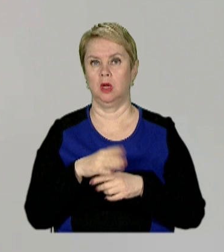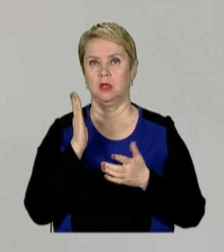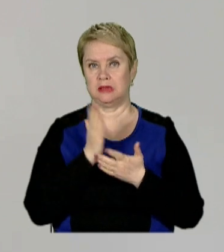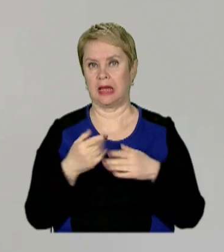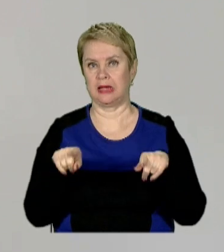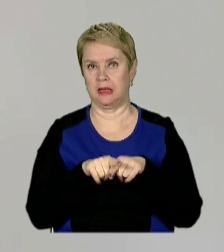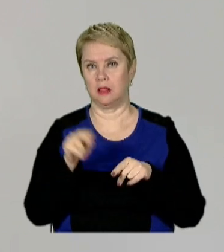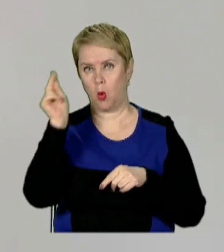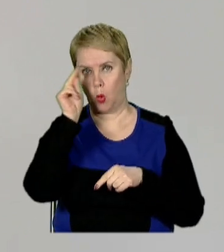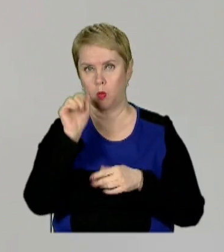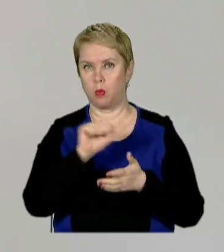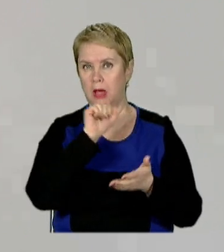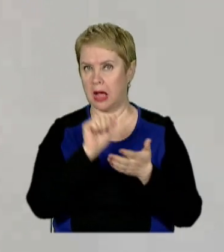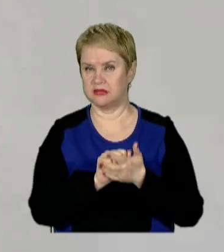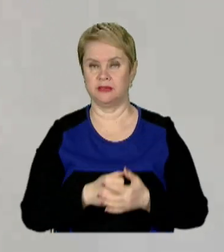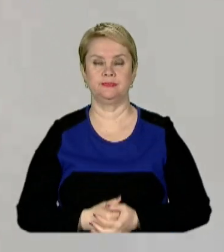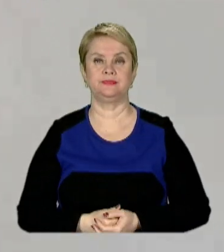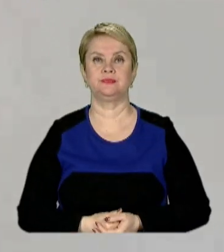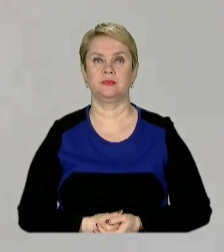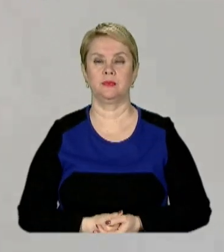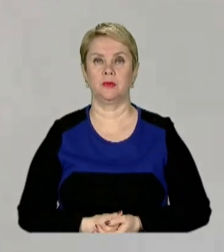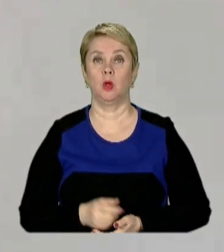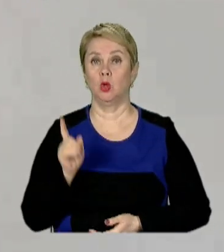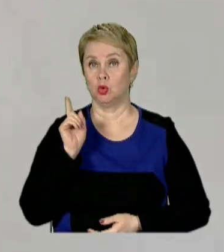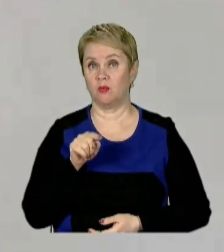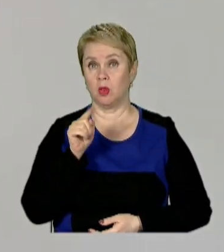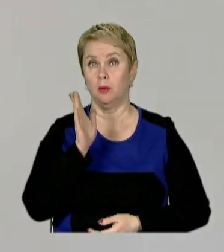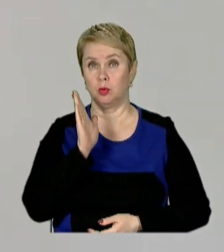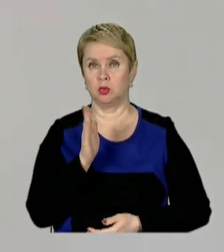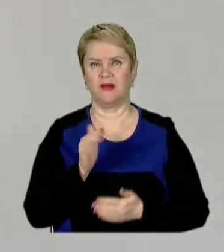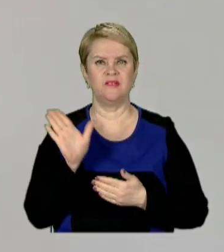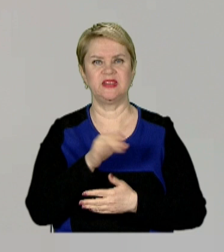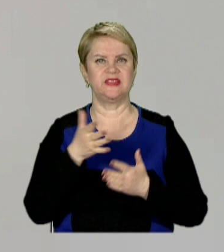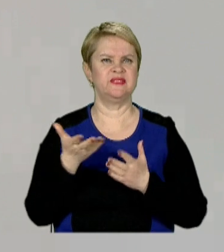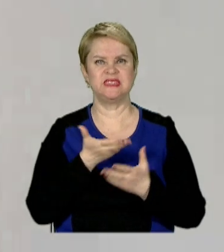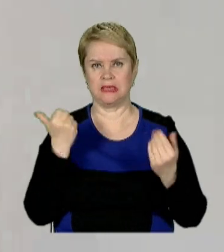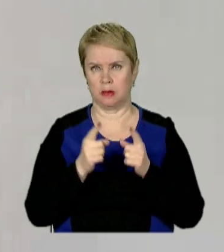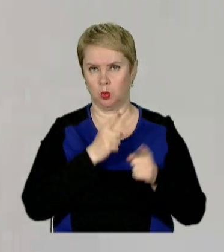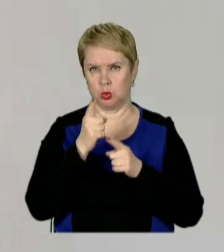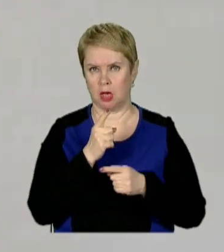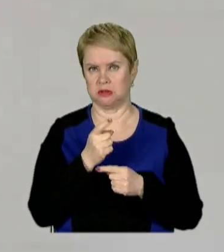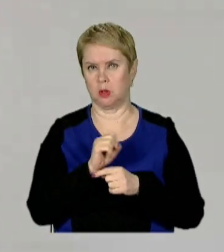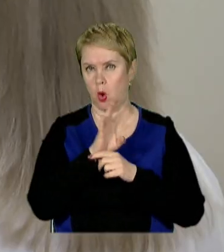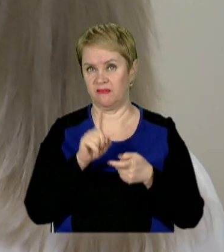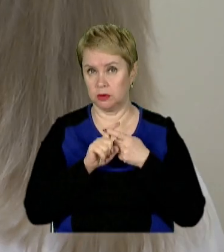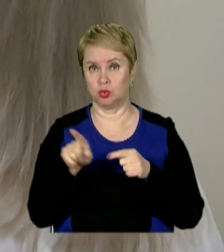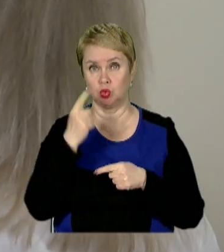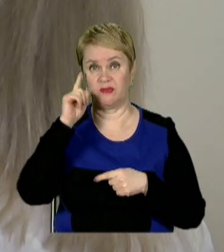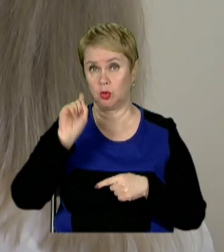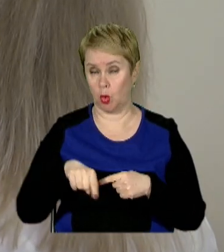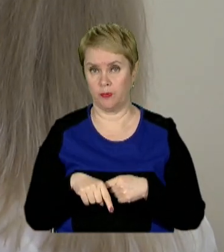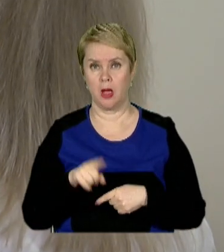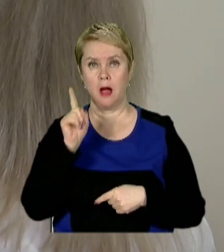вже є такі наукові публікації. Тобто вона буде від всіх мутацій, ті, що вже відомі.